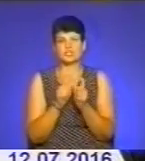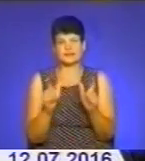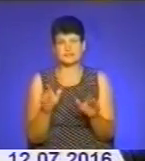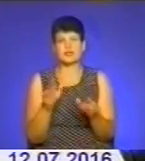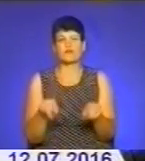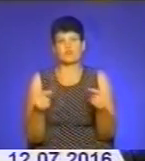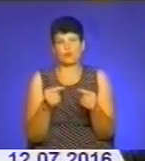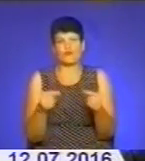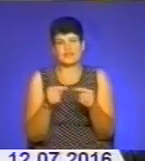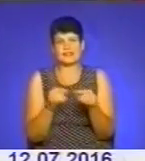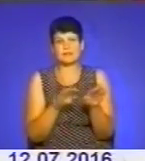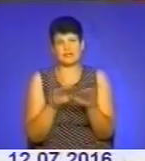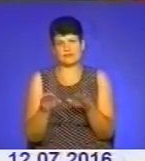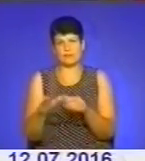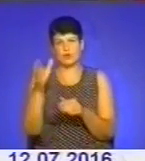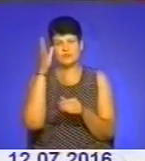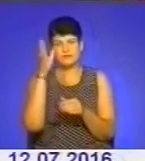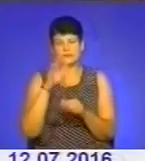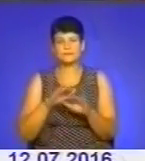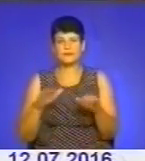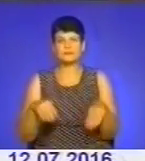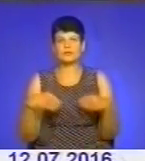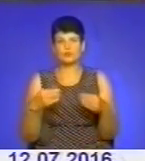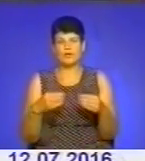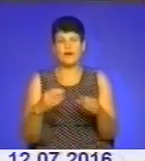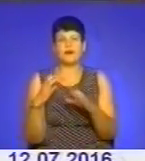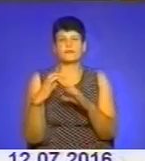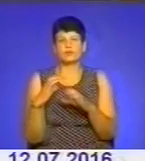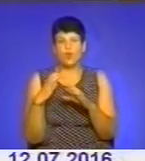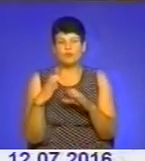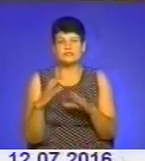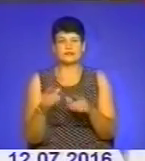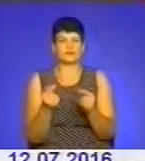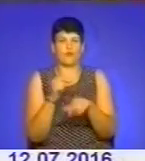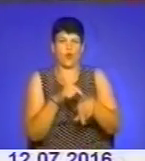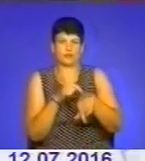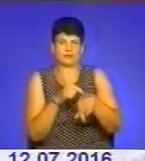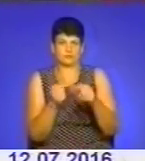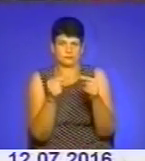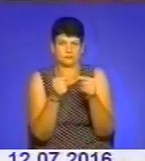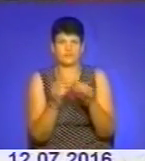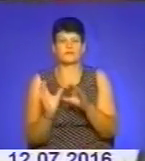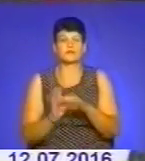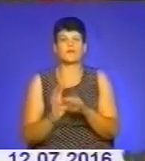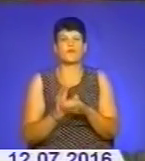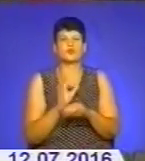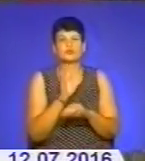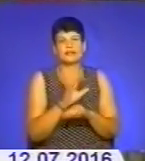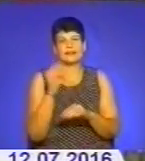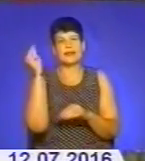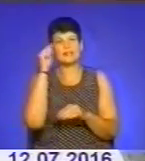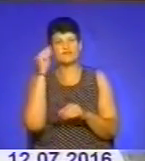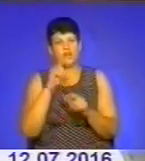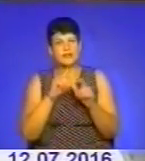рівнем освіти. Учням нададуть автобуси, які в певні години відвозитимуть їх на навчання та забиратимуть зі